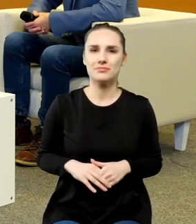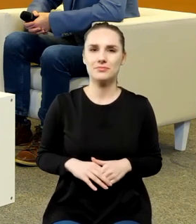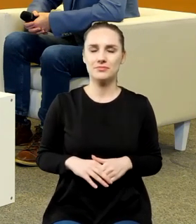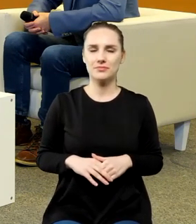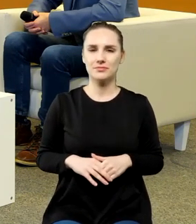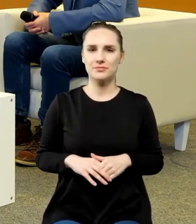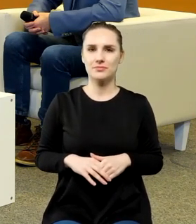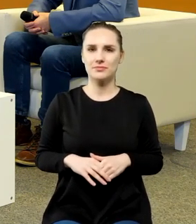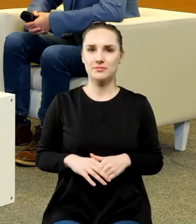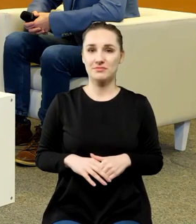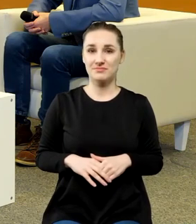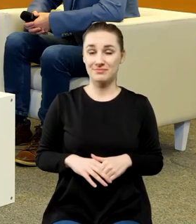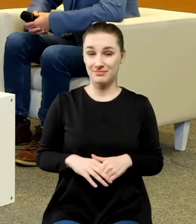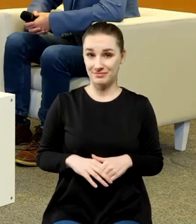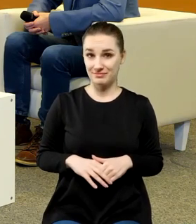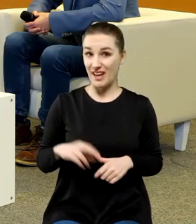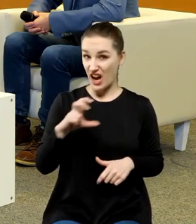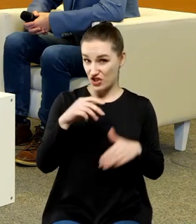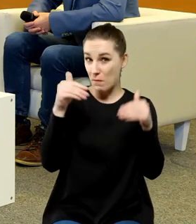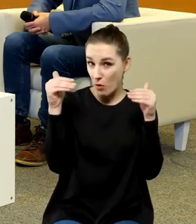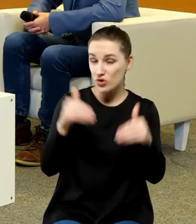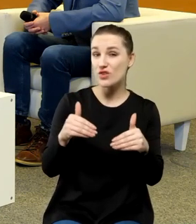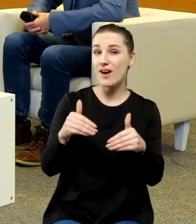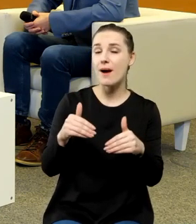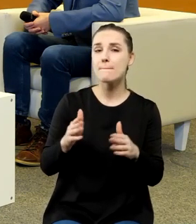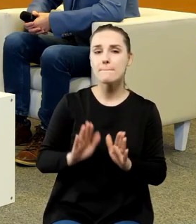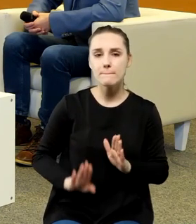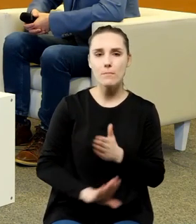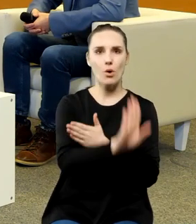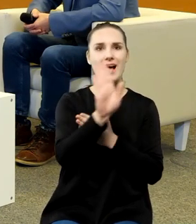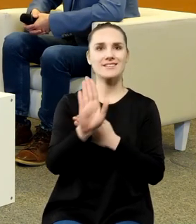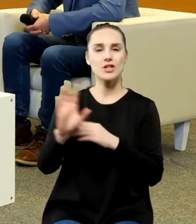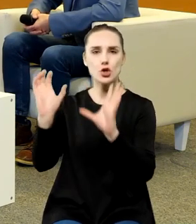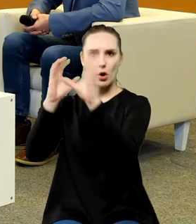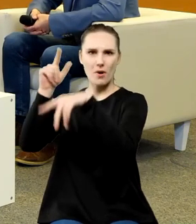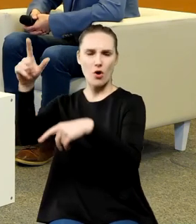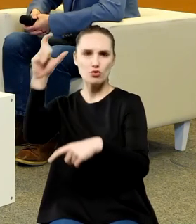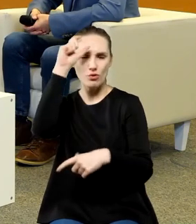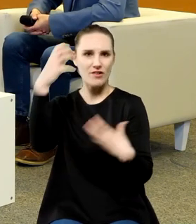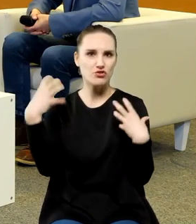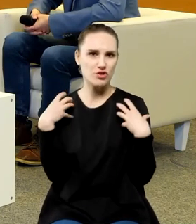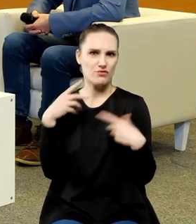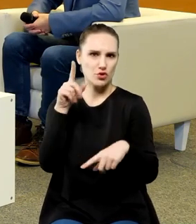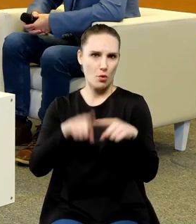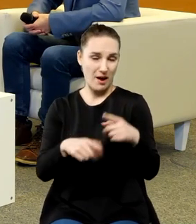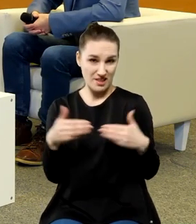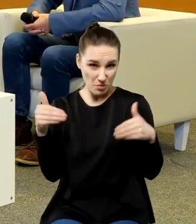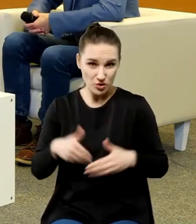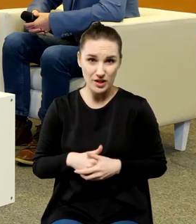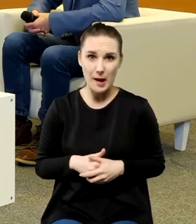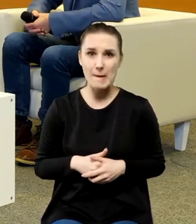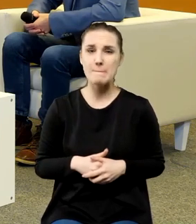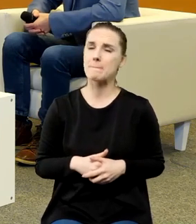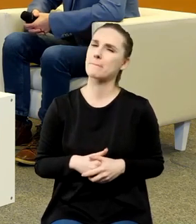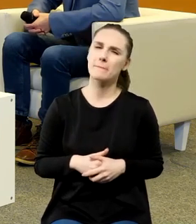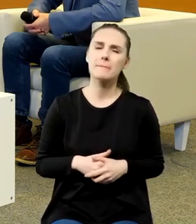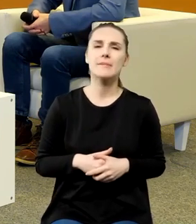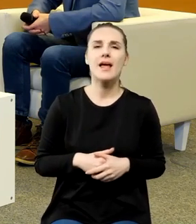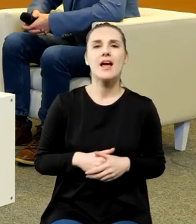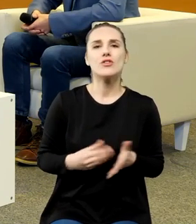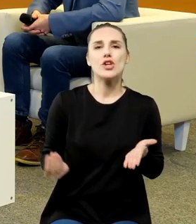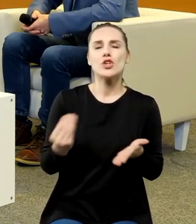czy to jest możliwe pokazać Kopernika z krwi i kości jeżeli można by powiedzieć że to jest oprócz tego wspaniałego tła które